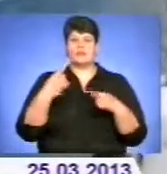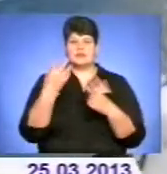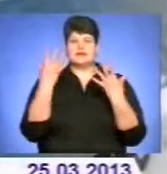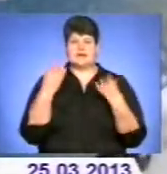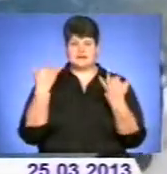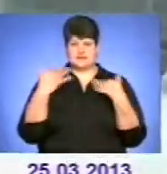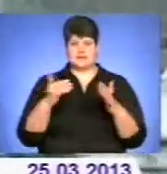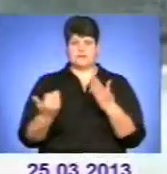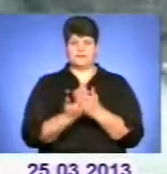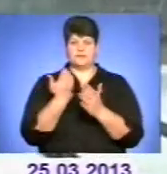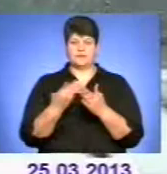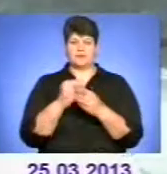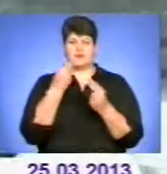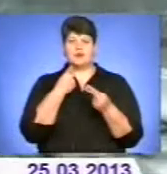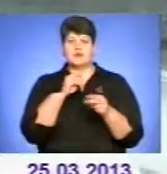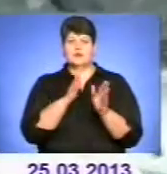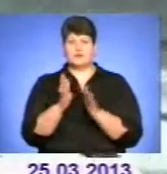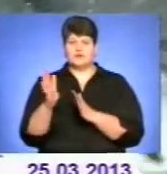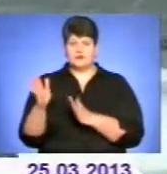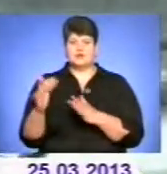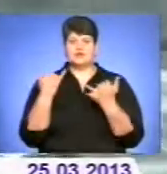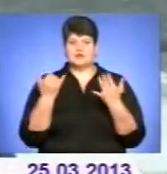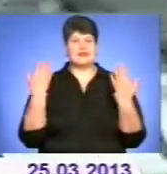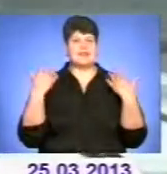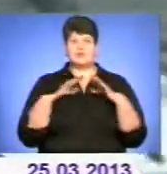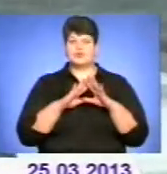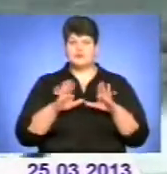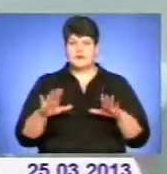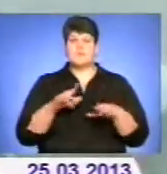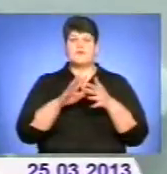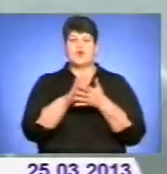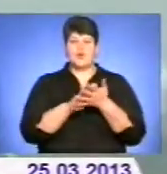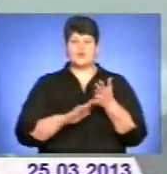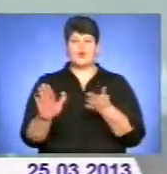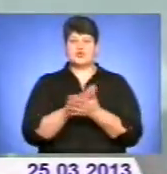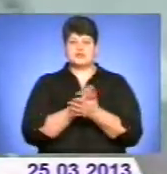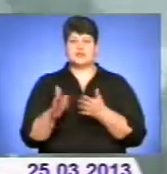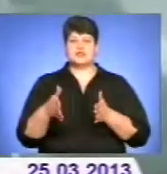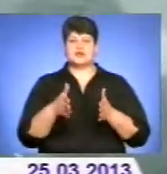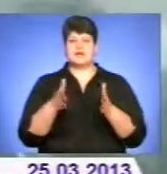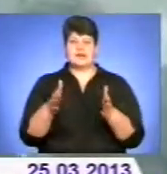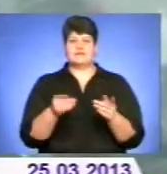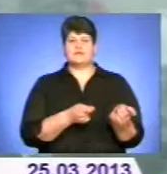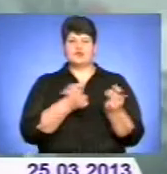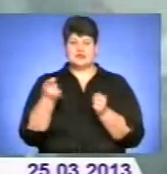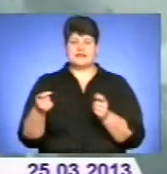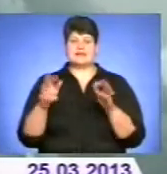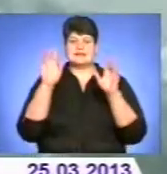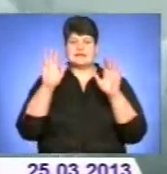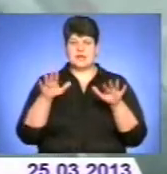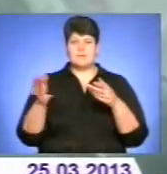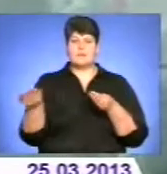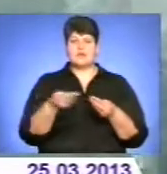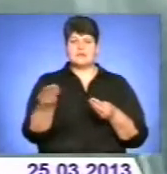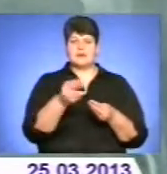відновили. Сьогодні рятувальники також не відпочивали. Продовжували розчищати шляхи, вивозити сніг із міст, посипати